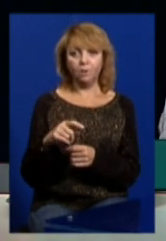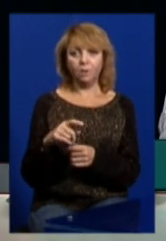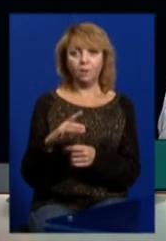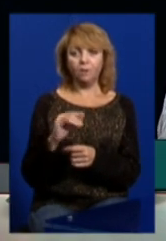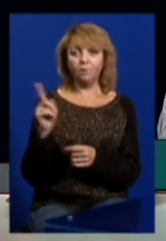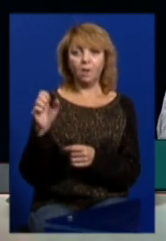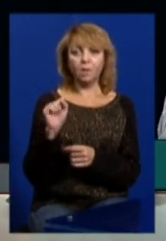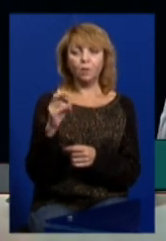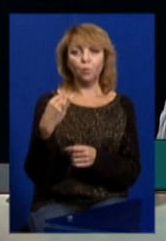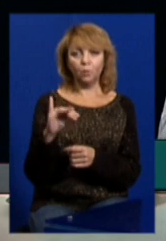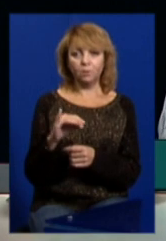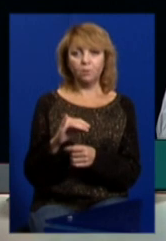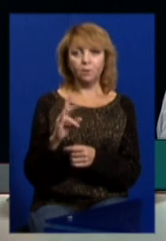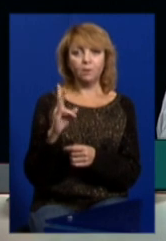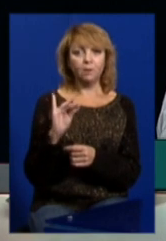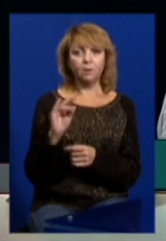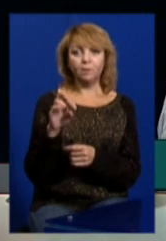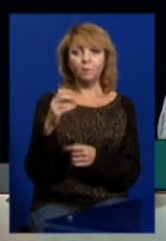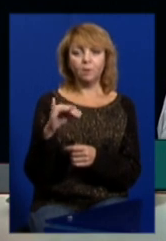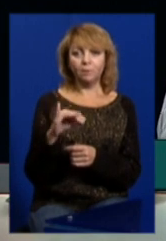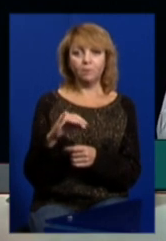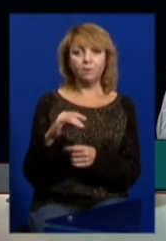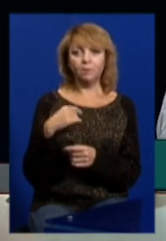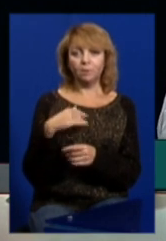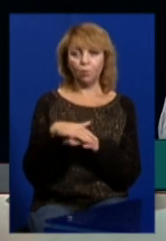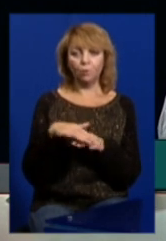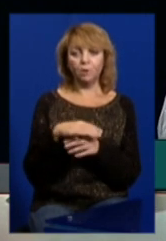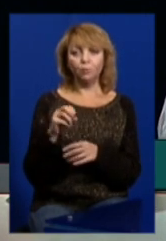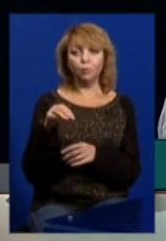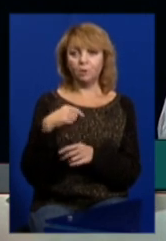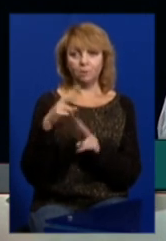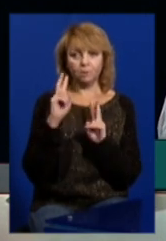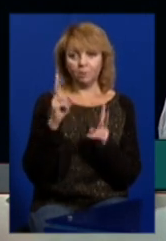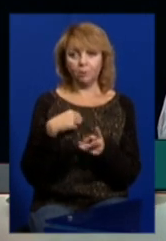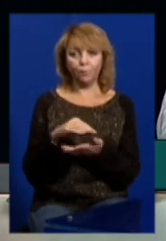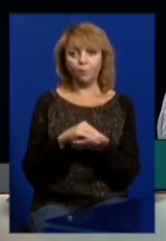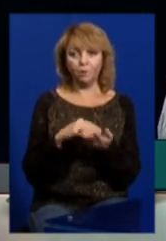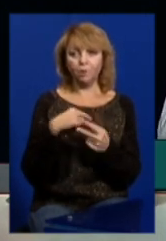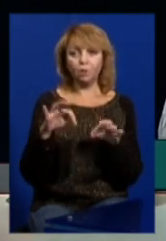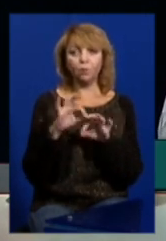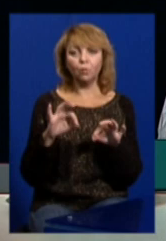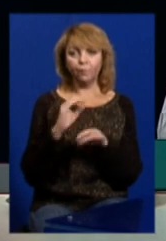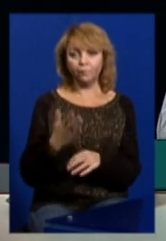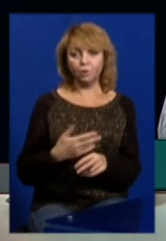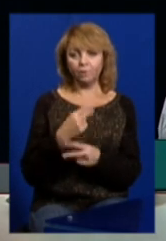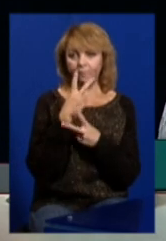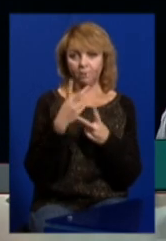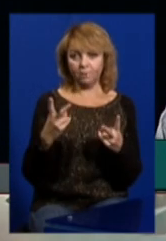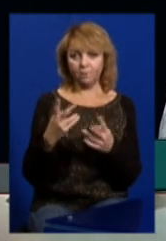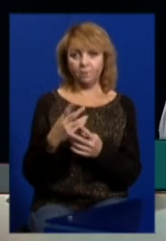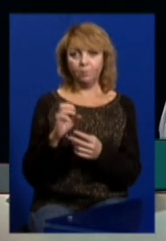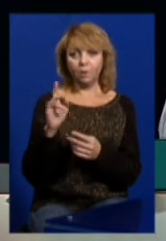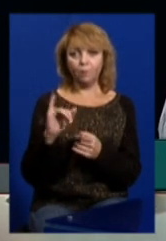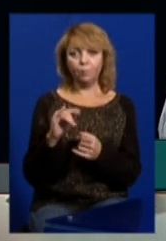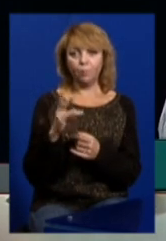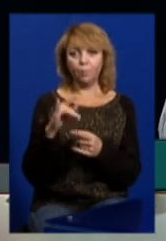Анатолія, ні Дмитра, народного депутата, я, повторюю, ніколи в житті не бачив, крім як